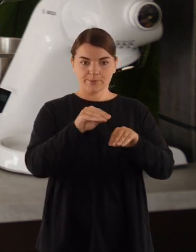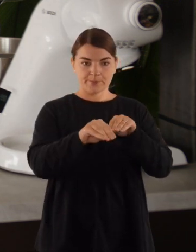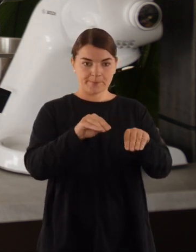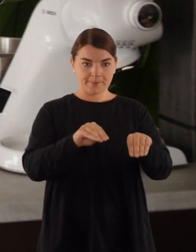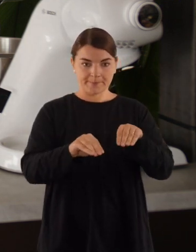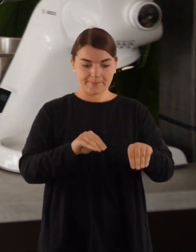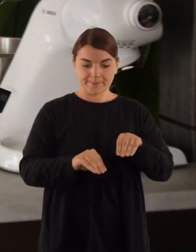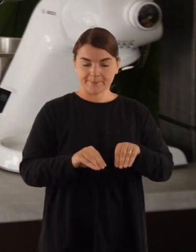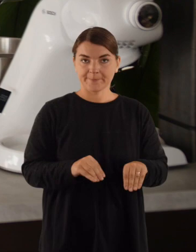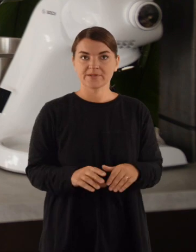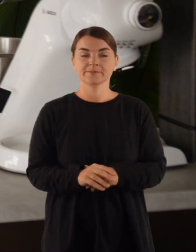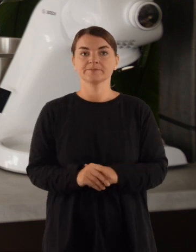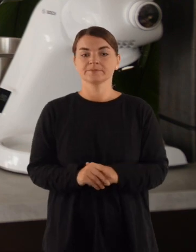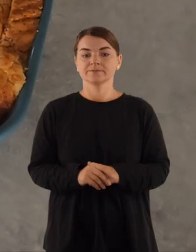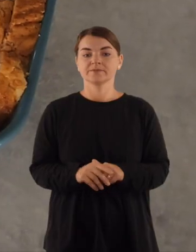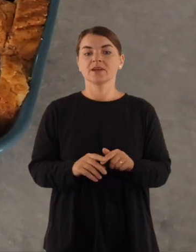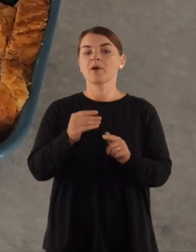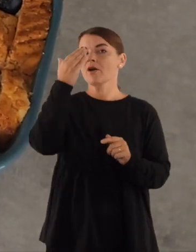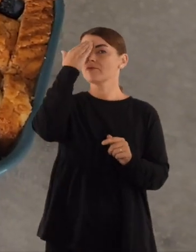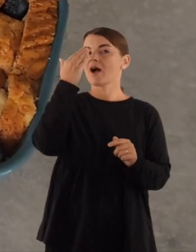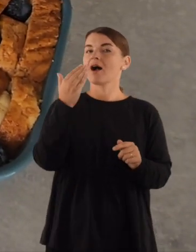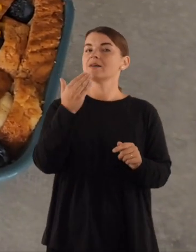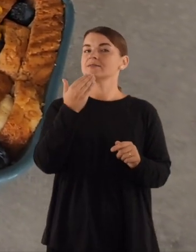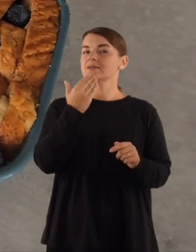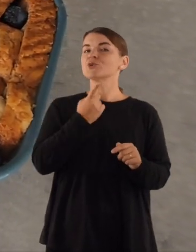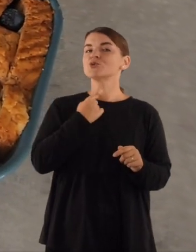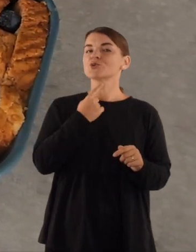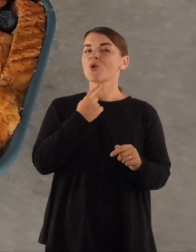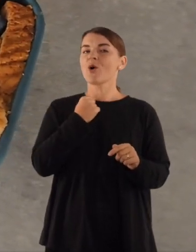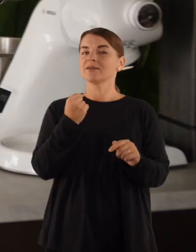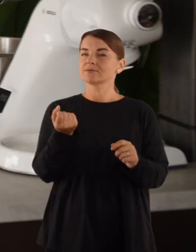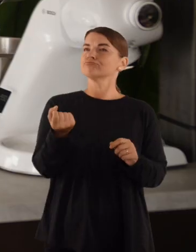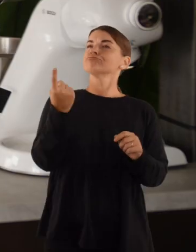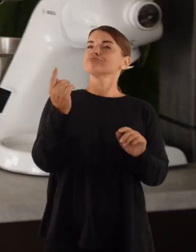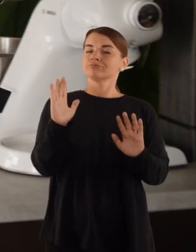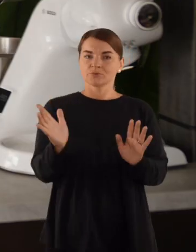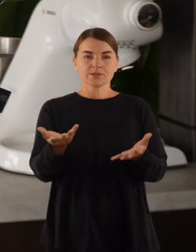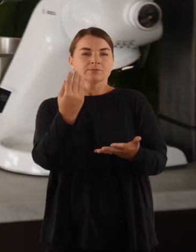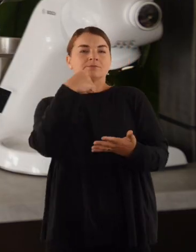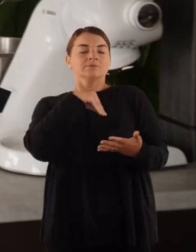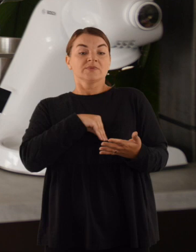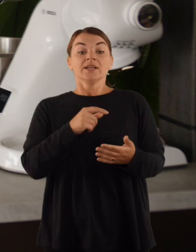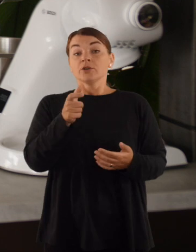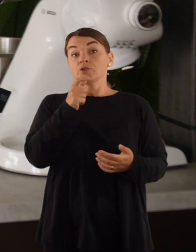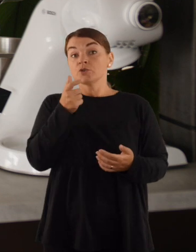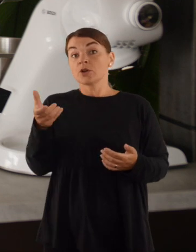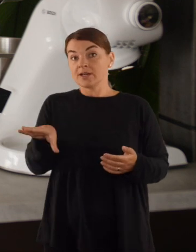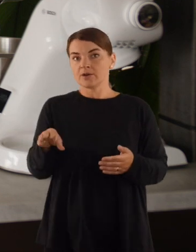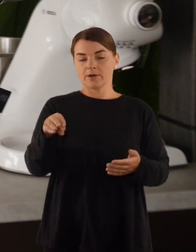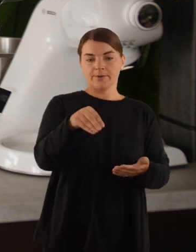Tai jis irgi tokio mums vasaros atostogų nuotaikos suteiks. Ir tas cukraus likutis,